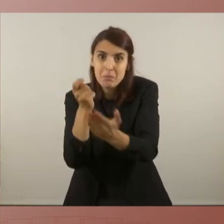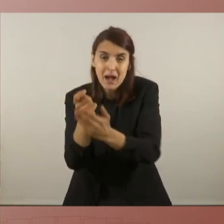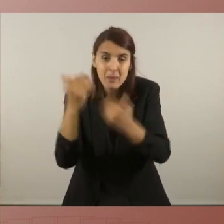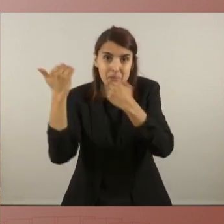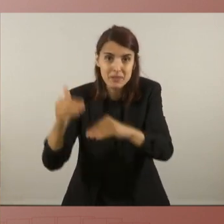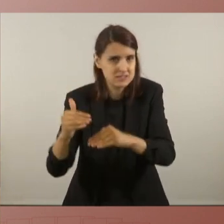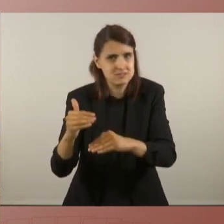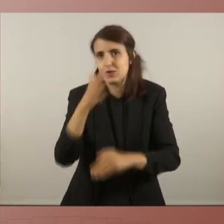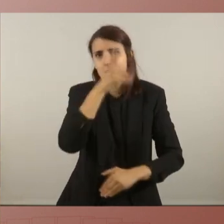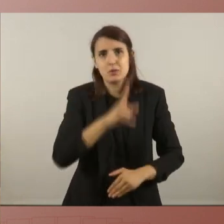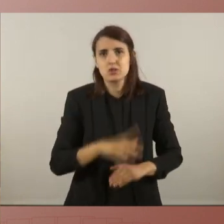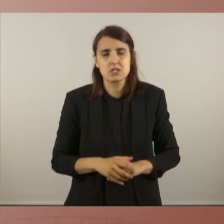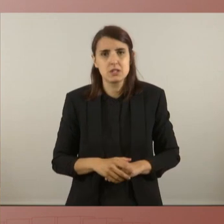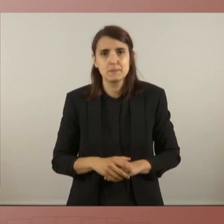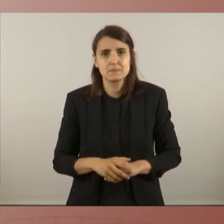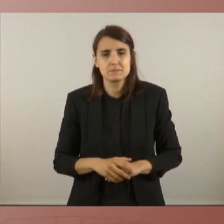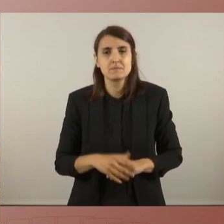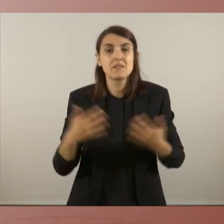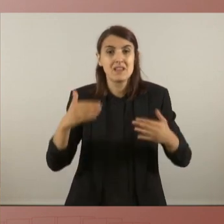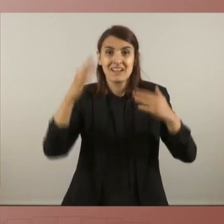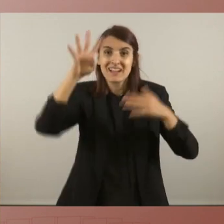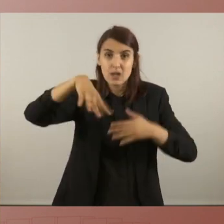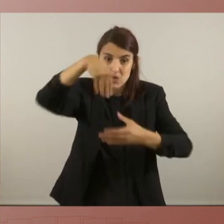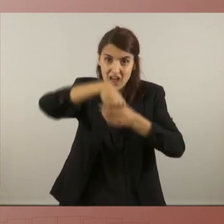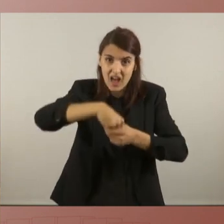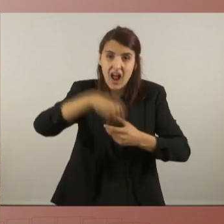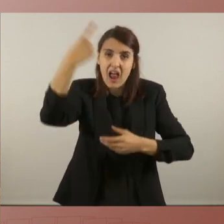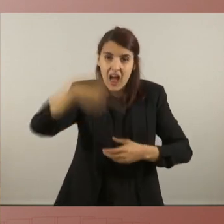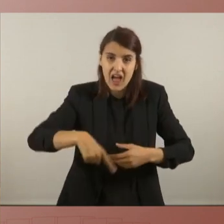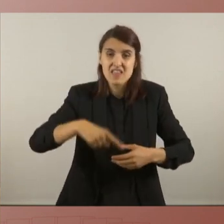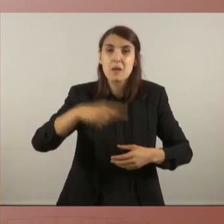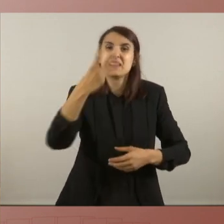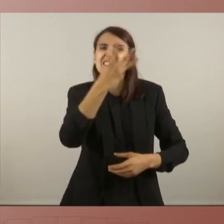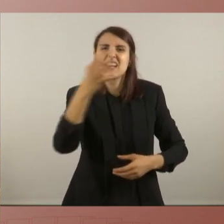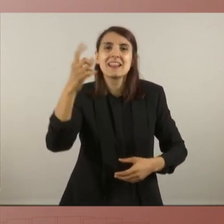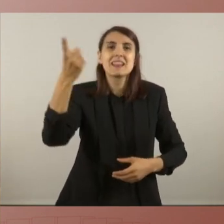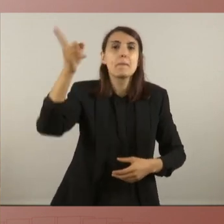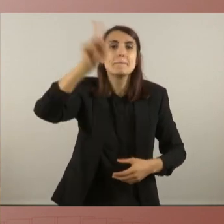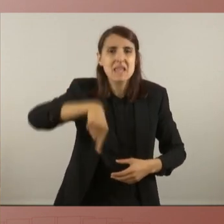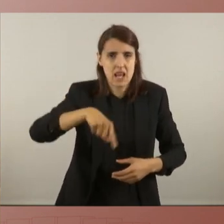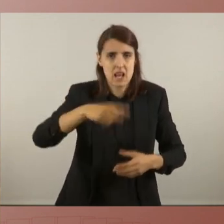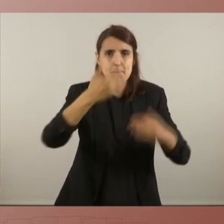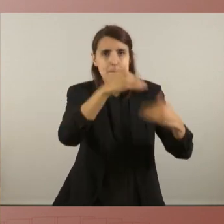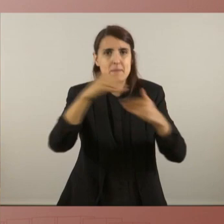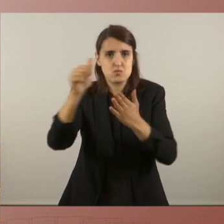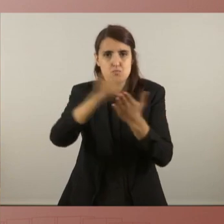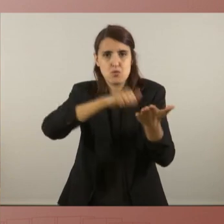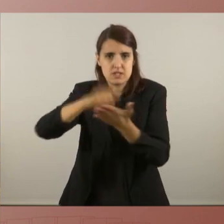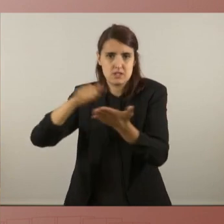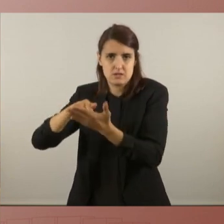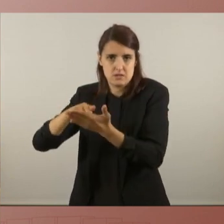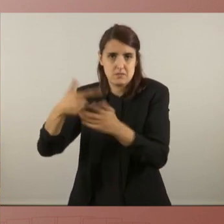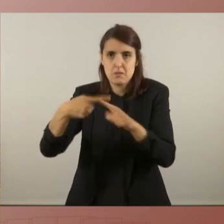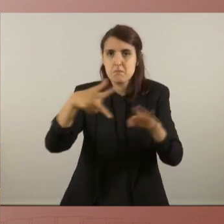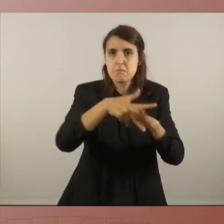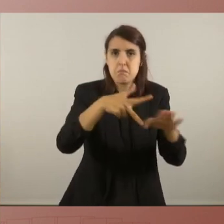recordem-ho a Catalunya tenim 30.000 pisos buits entre bancs Serep i Fons Voltor si ho tenim aquí només